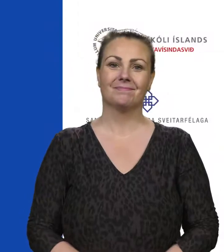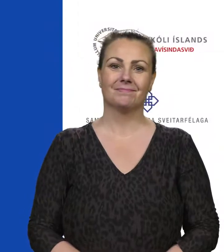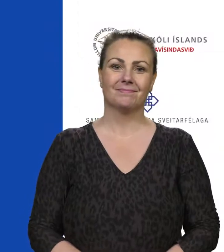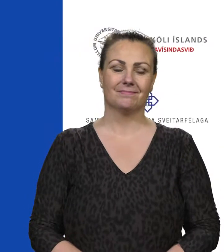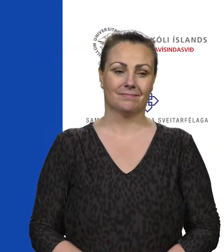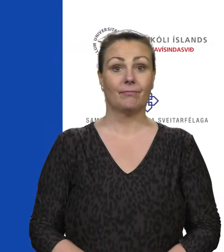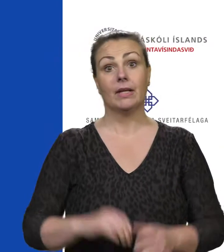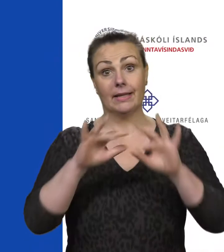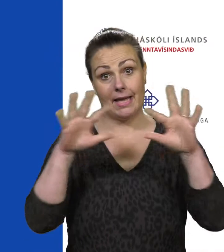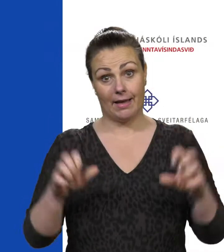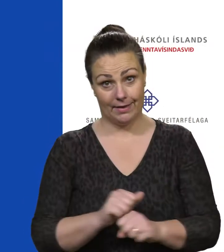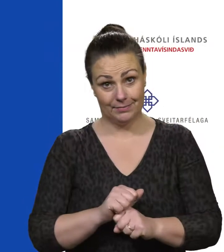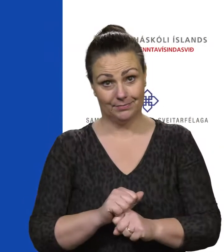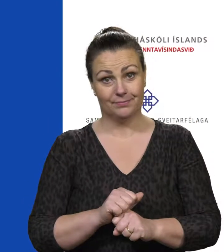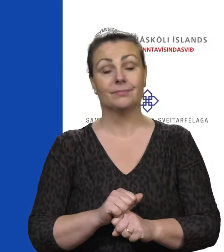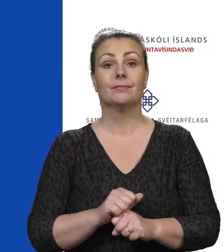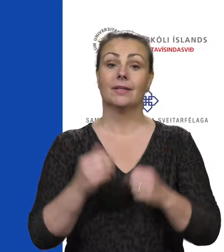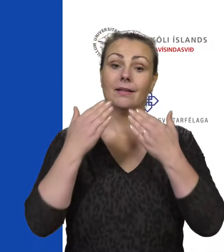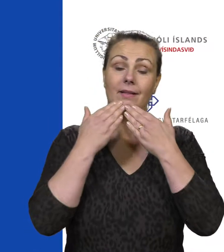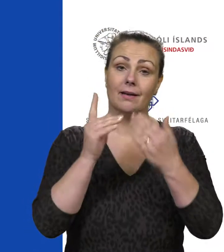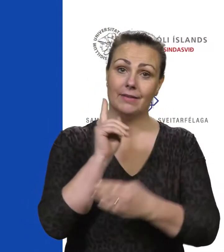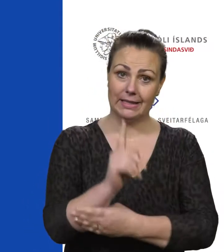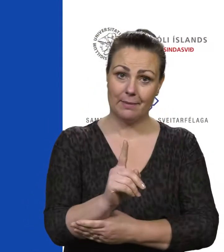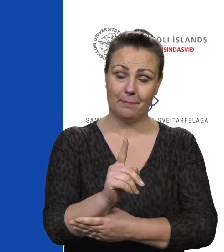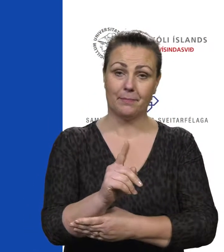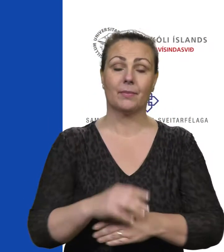Jæja, takk fyrir þetta.